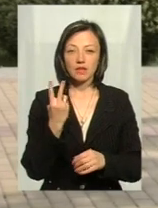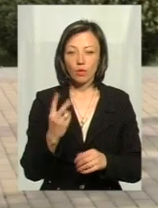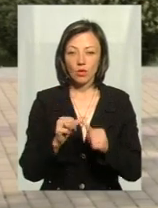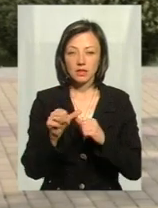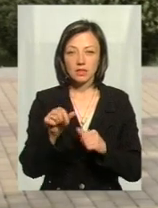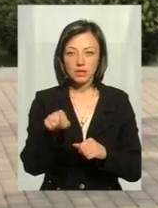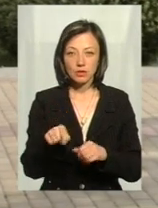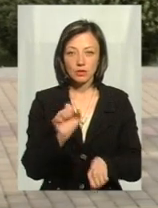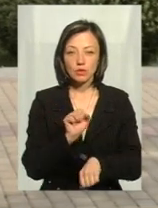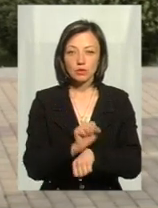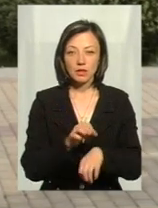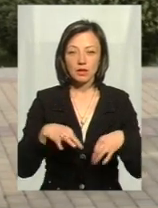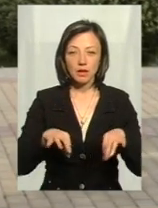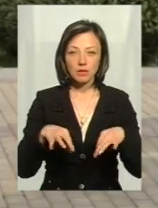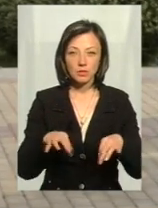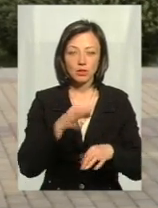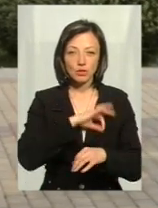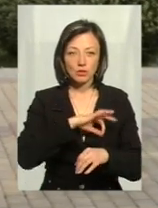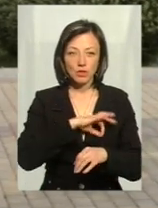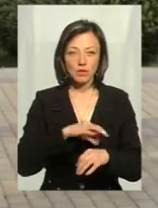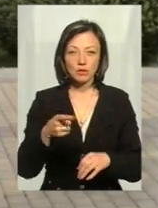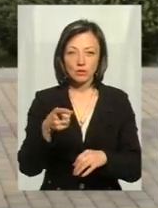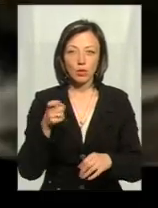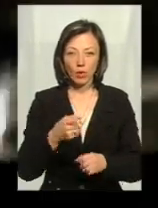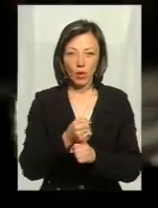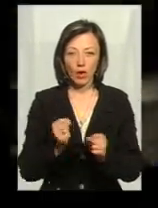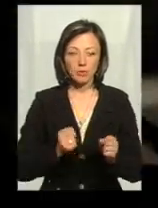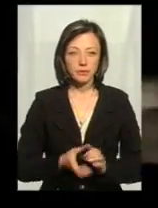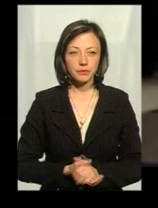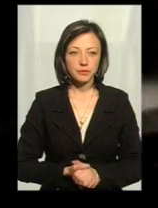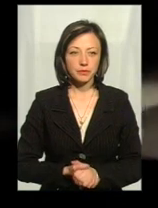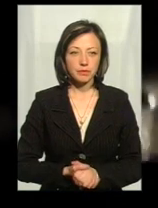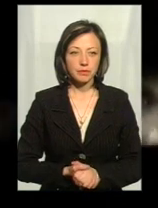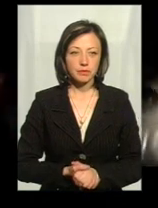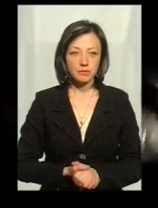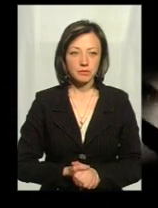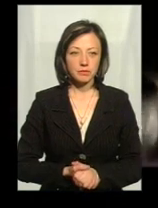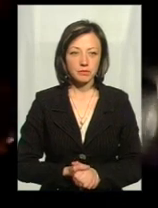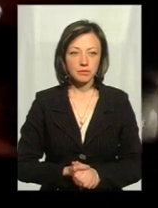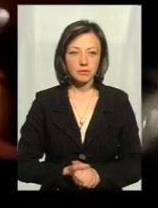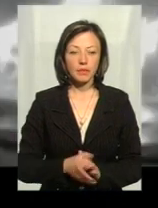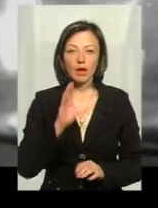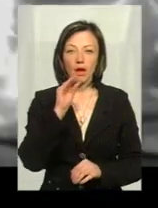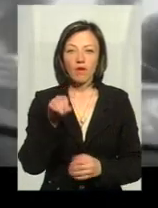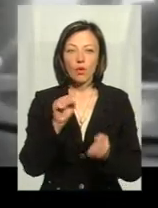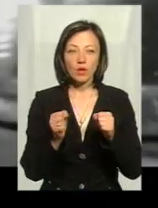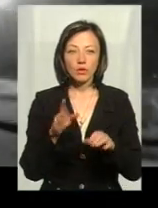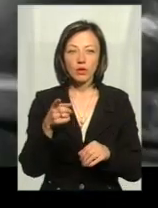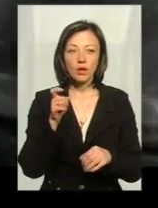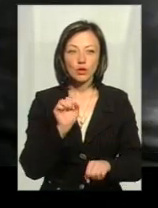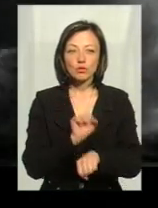з них для зупинки двох транспортних засобів застосовувалося вогнепальна зброя. Водій, будемо відкривати вогонь,